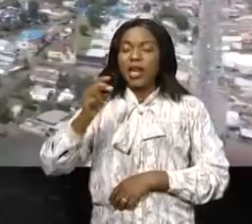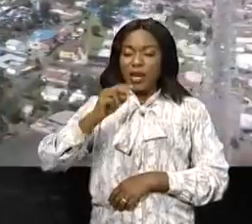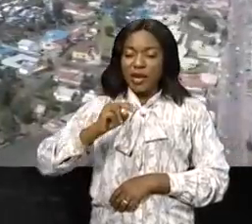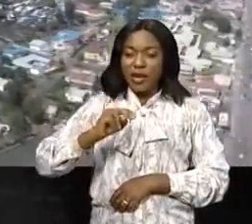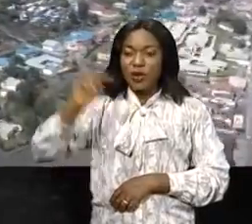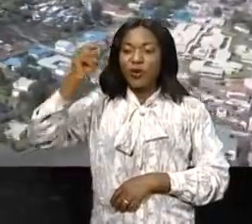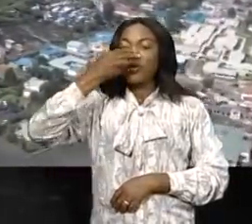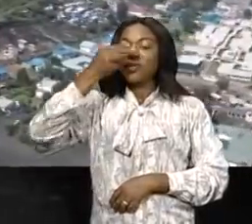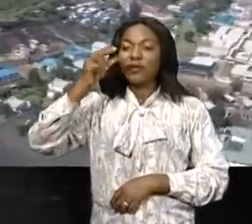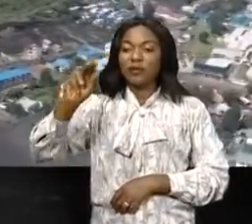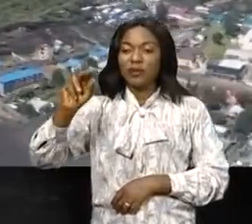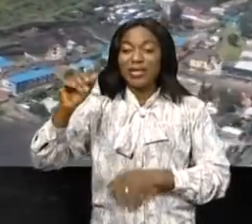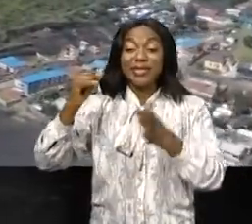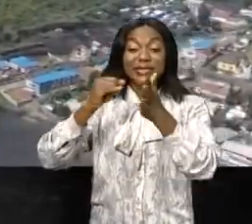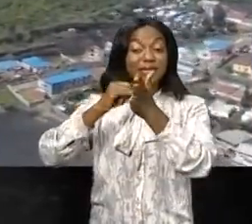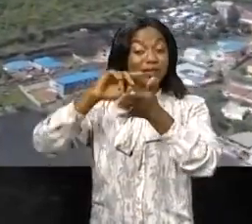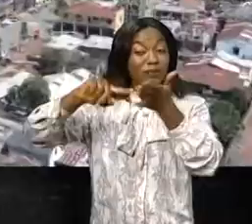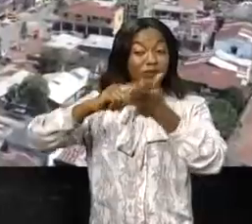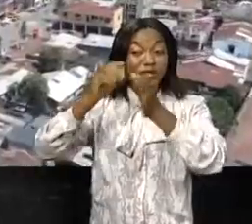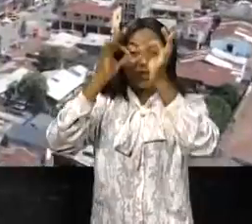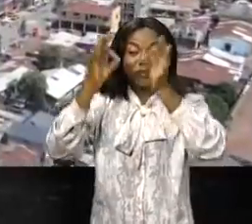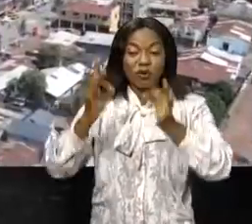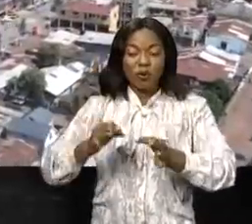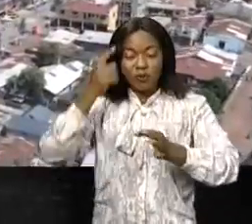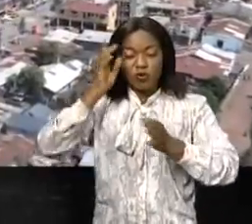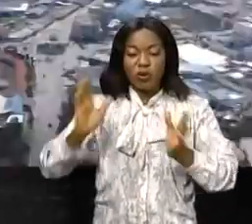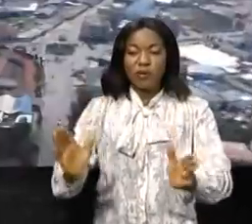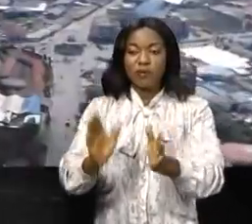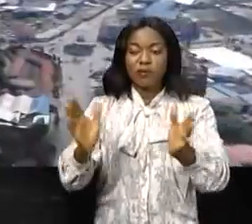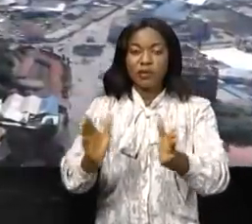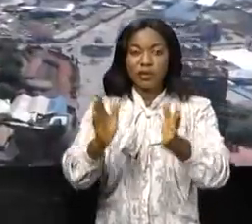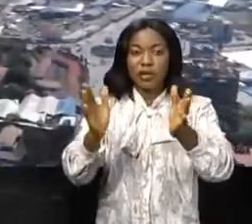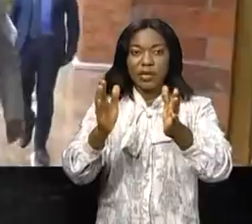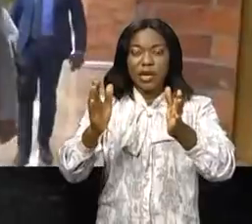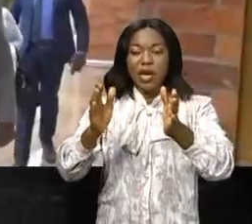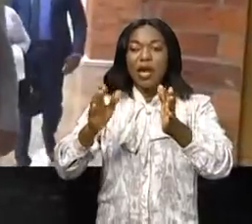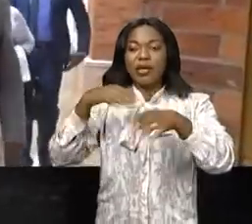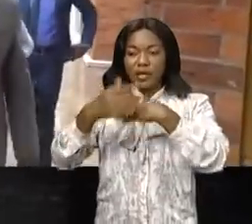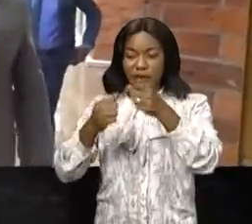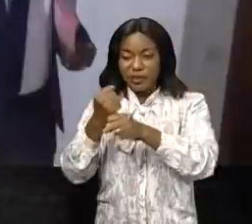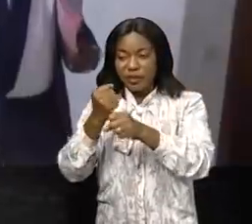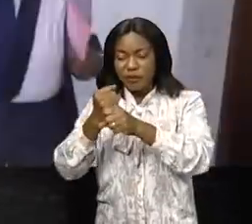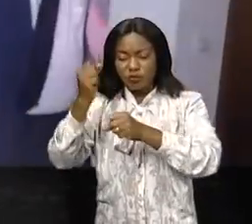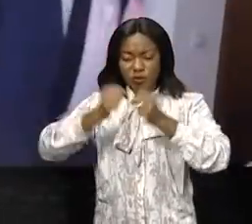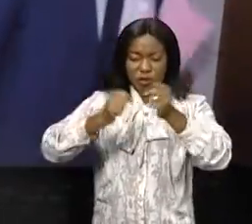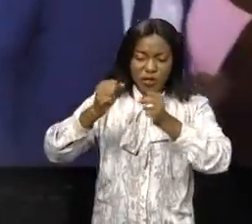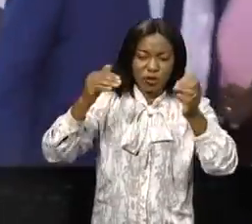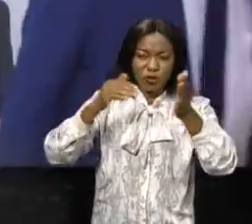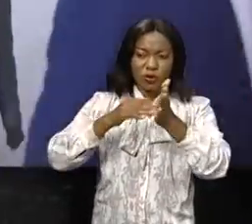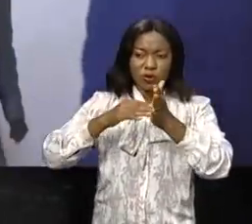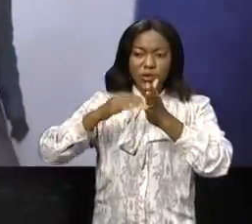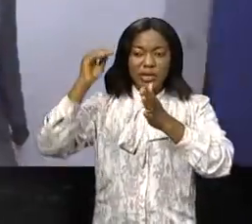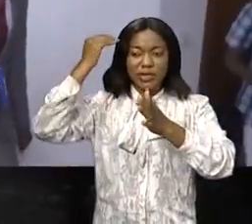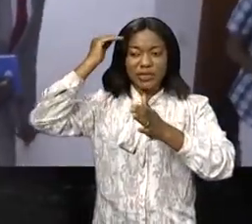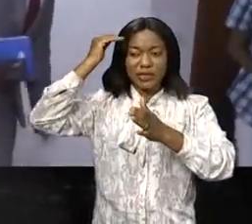bientôt abriter la sixième édition du Forum national pour la mobilisation du monde du travail dans la lutte contre les veillasses sida, Fona sans